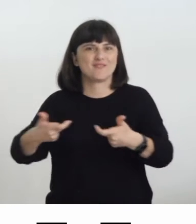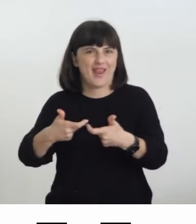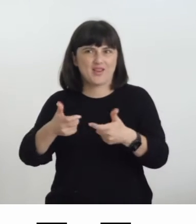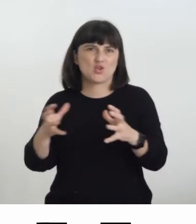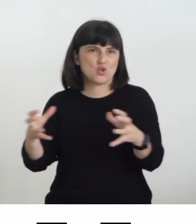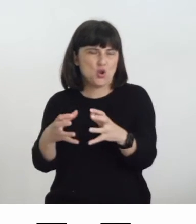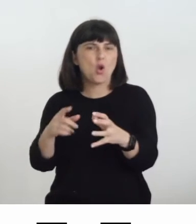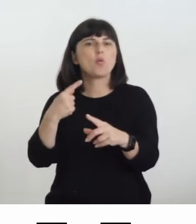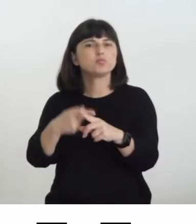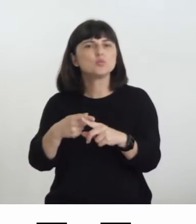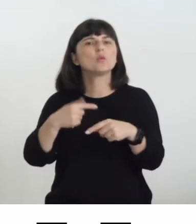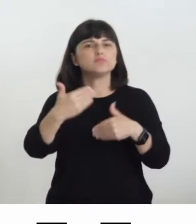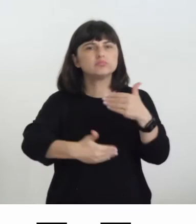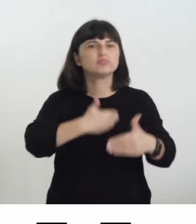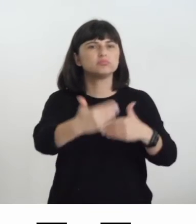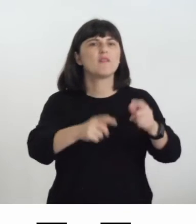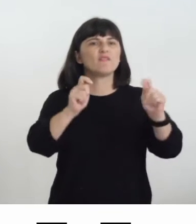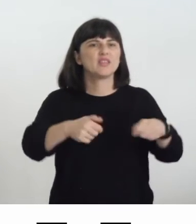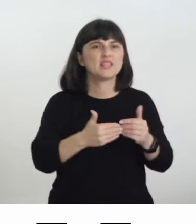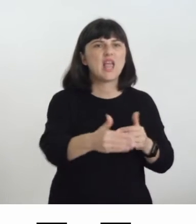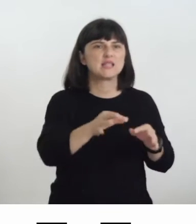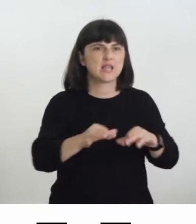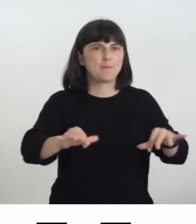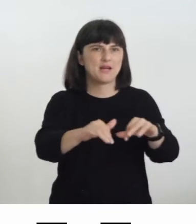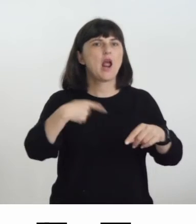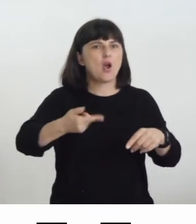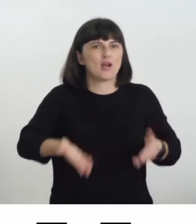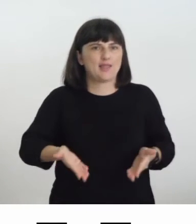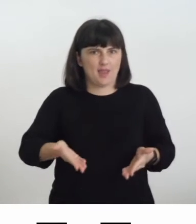atti del seminario che sono ancora disponibili